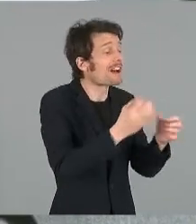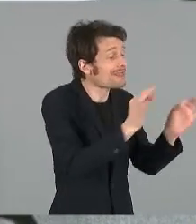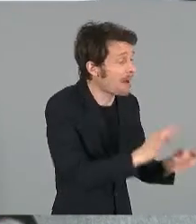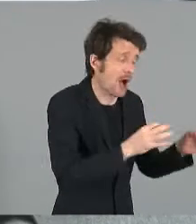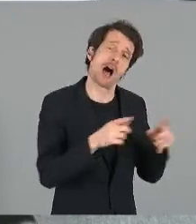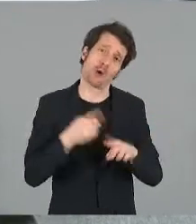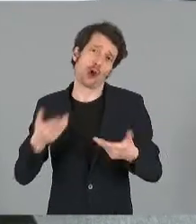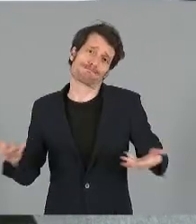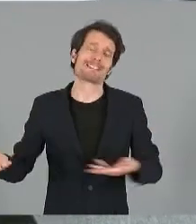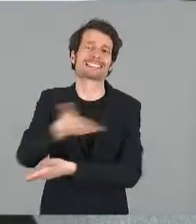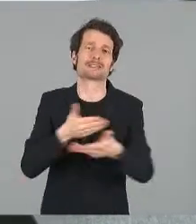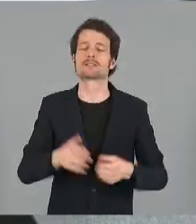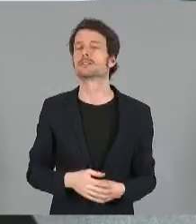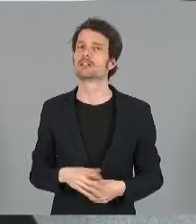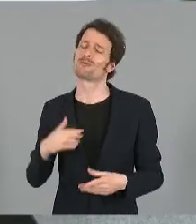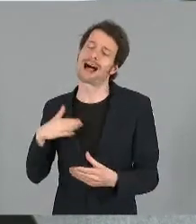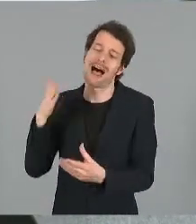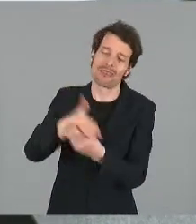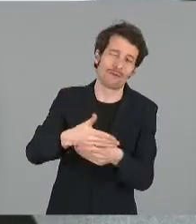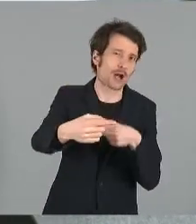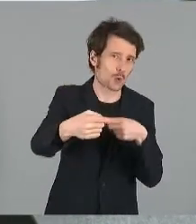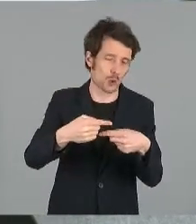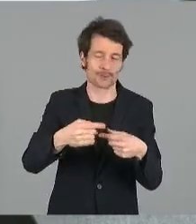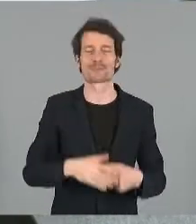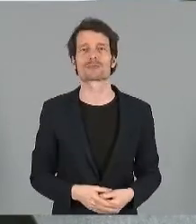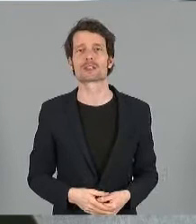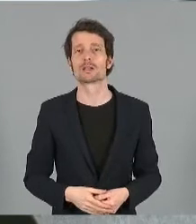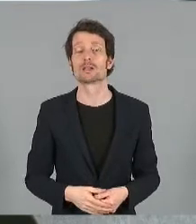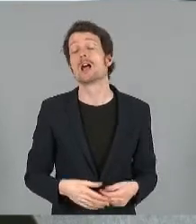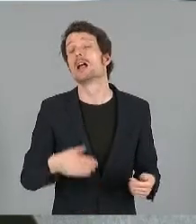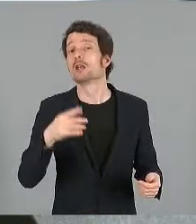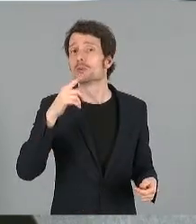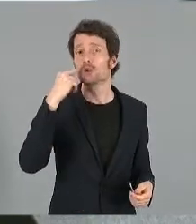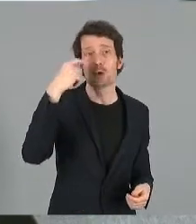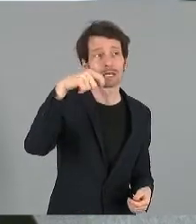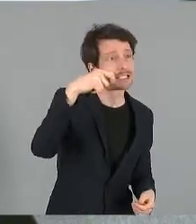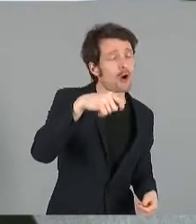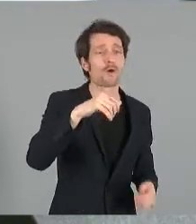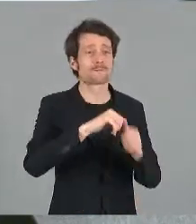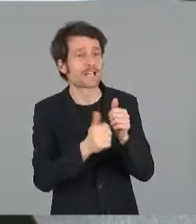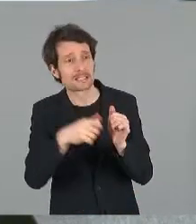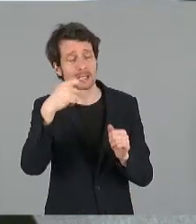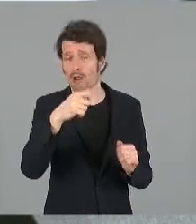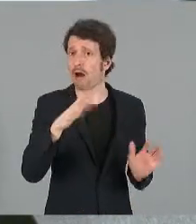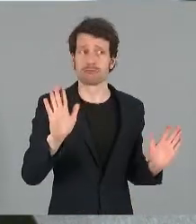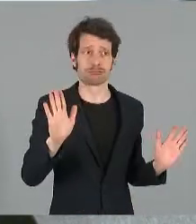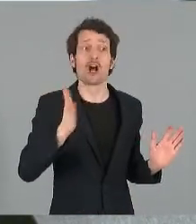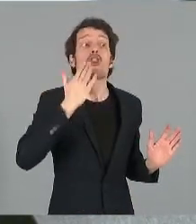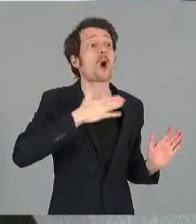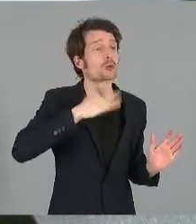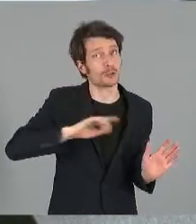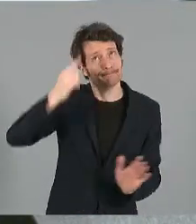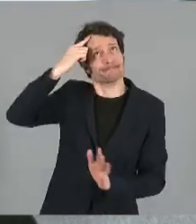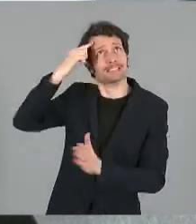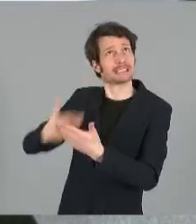permets du coup une courte intervention. Tant mieux si, monsieur le président, monsieur le vice-président, vous avez décidé de prendre en compte la situation